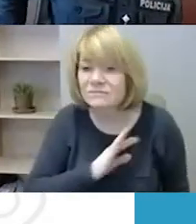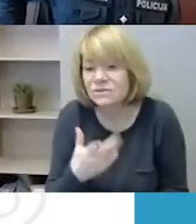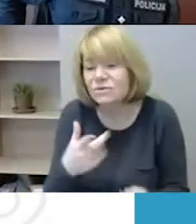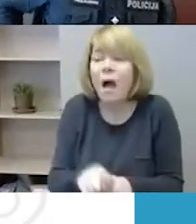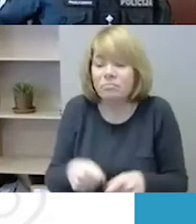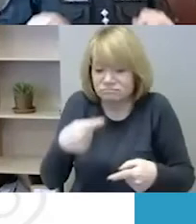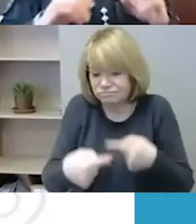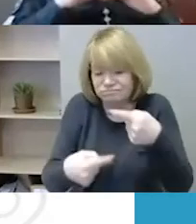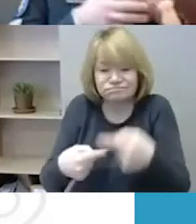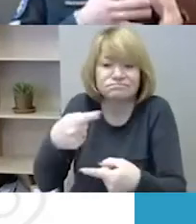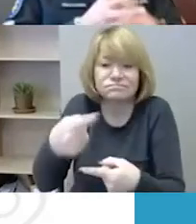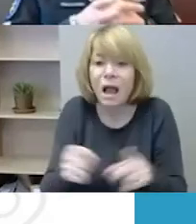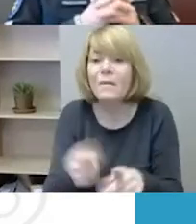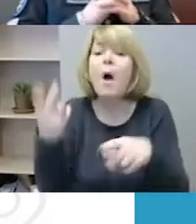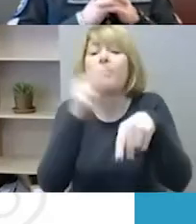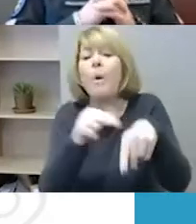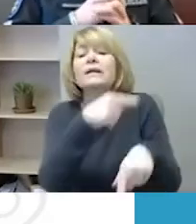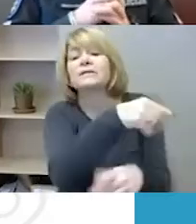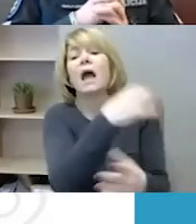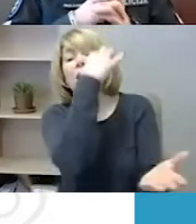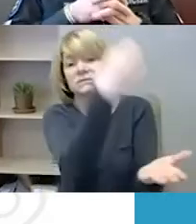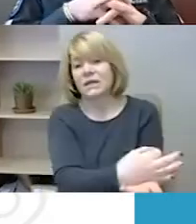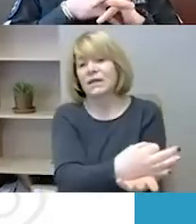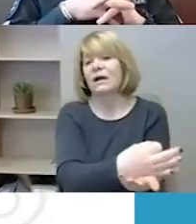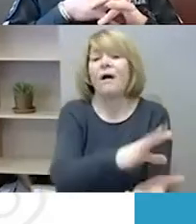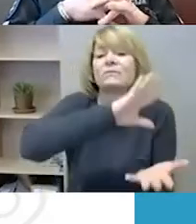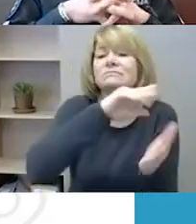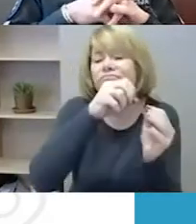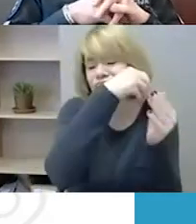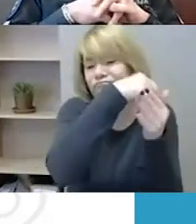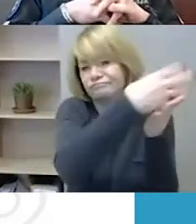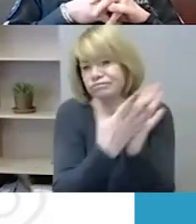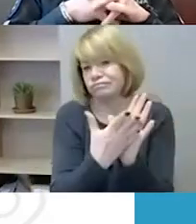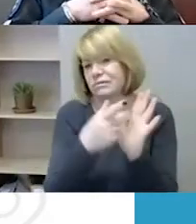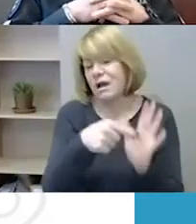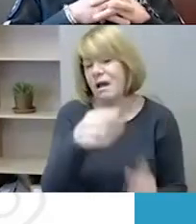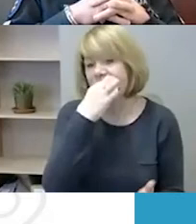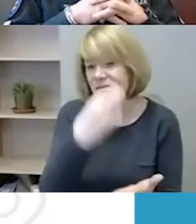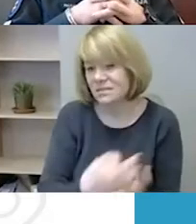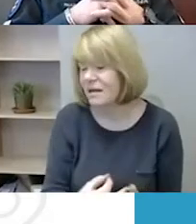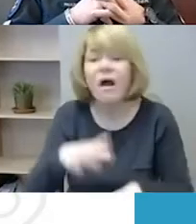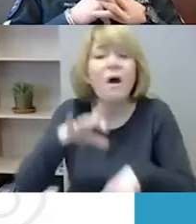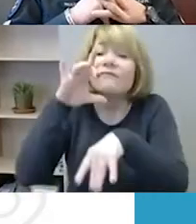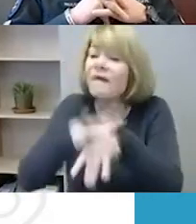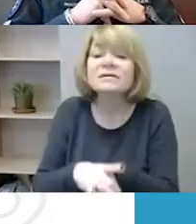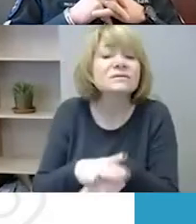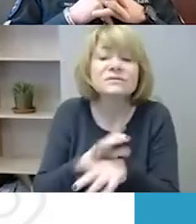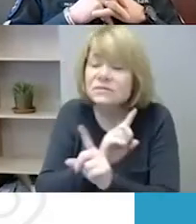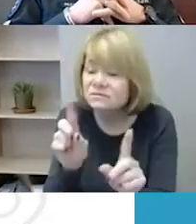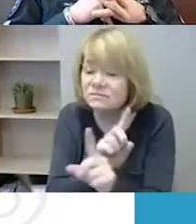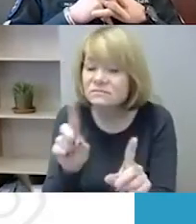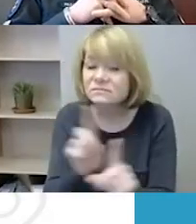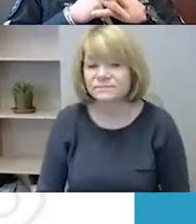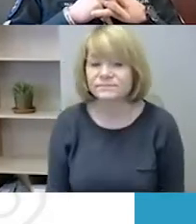ar supratimas, kad, na, policija yra atsakinga praktiškai už viską, už visų teisės pažeidimų prevenciją. Iš tiesų taip nėra. Čia mes matome,